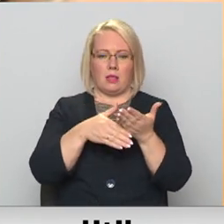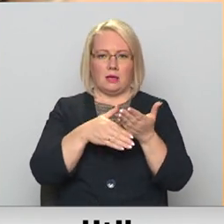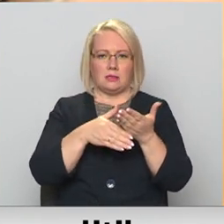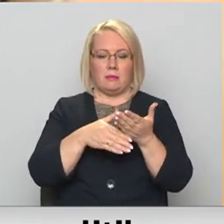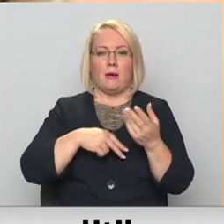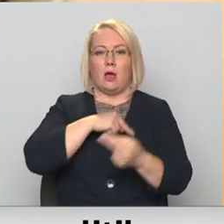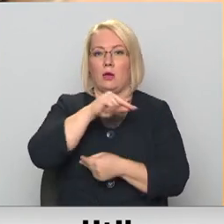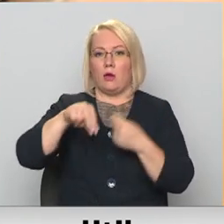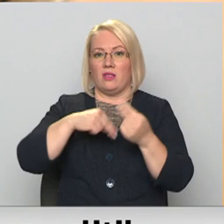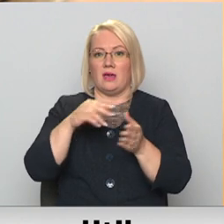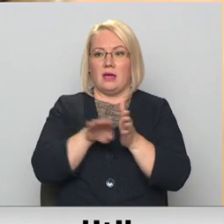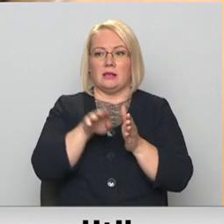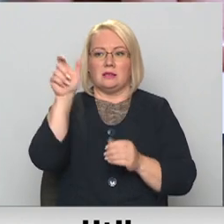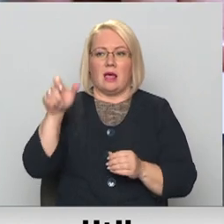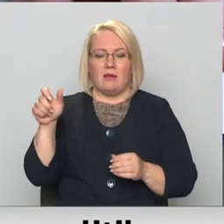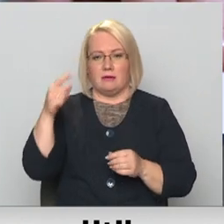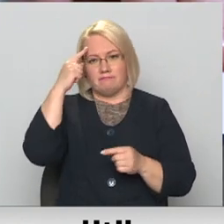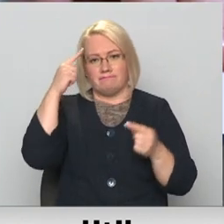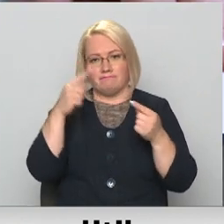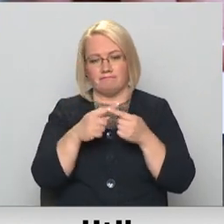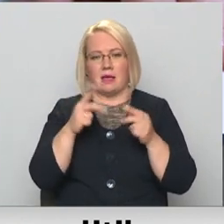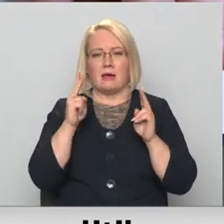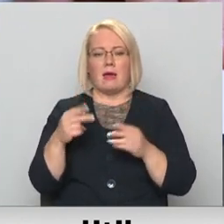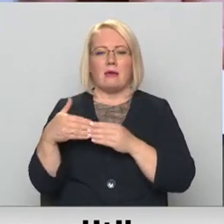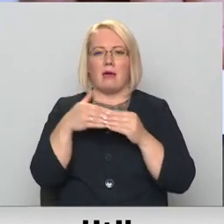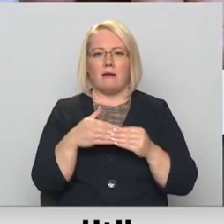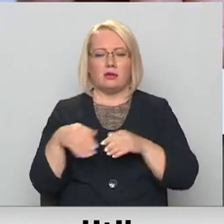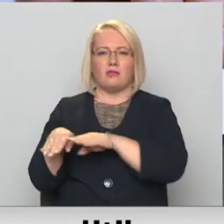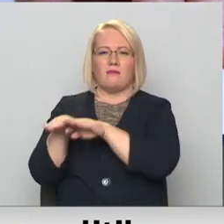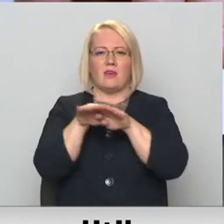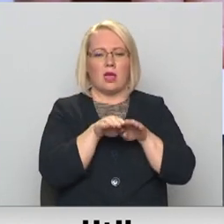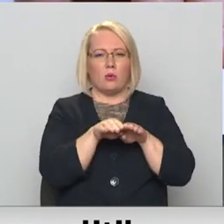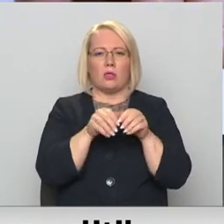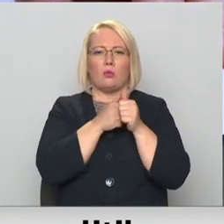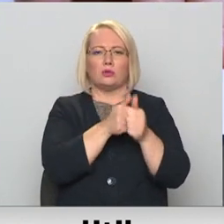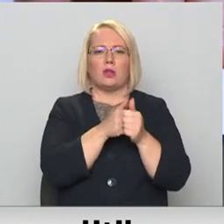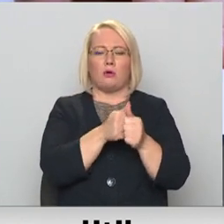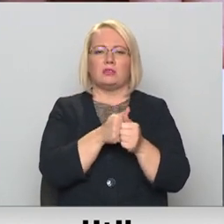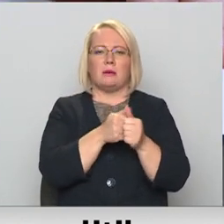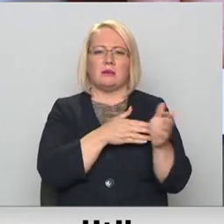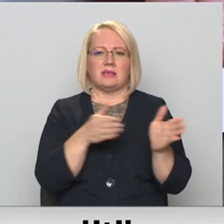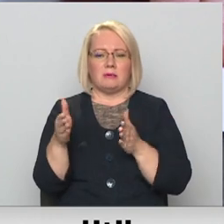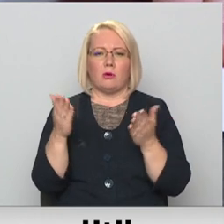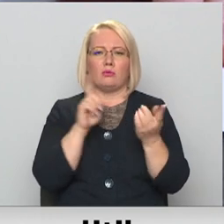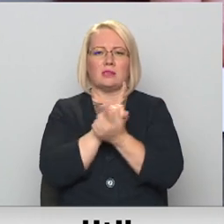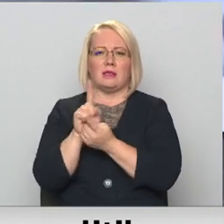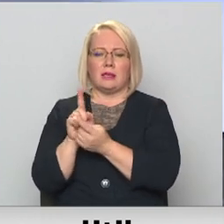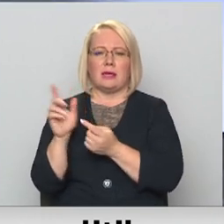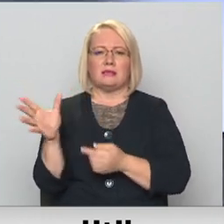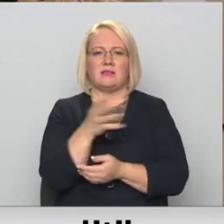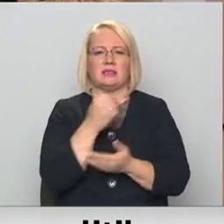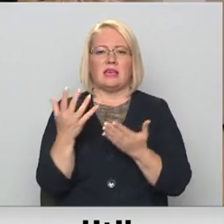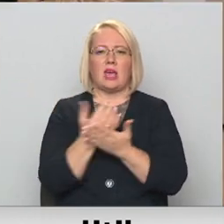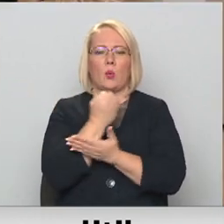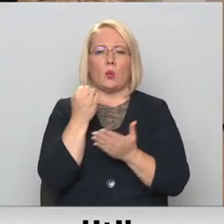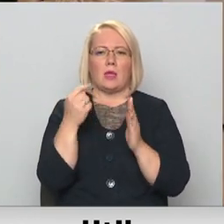Konferences dalībnieki ir vienisprātis, ka beidzot jāievieš vienota uzraudzības sistēma, kurā satiktos visi iegūtie dati.